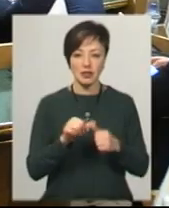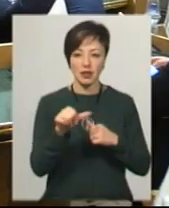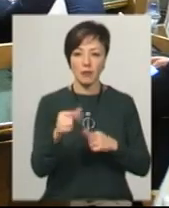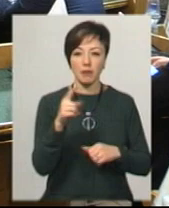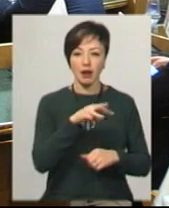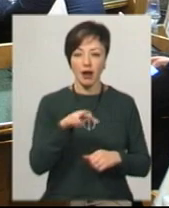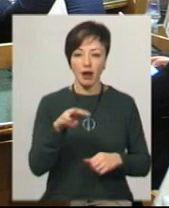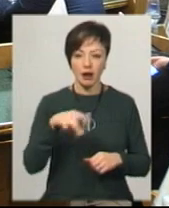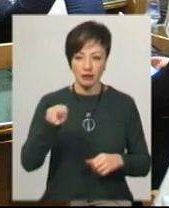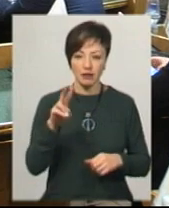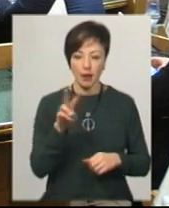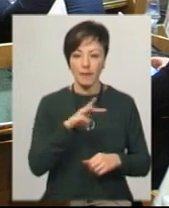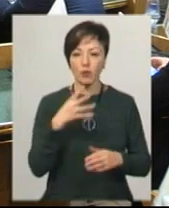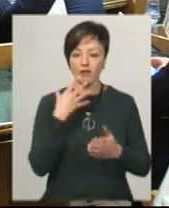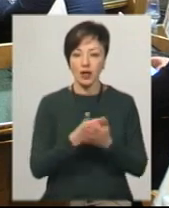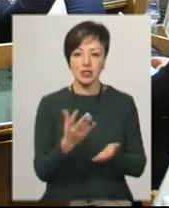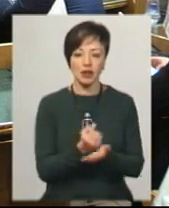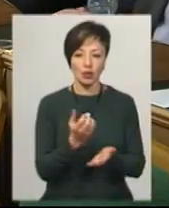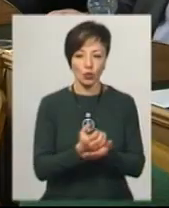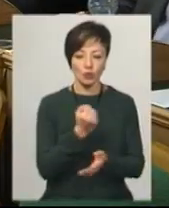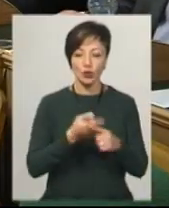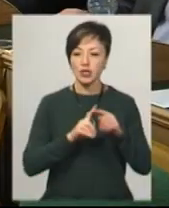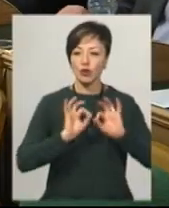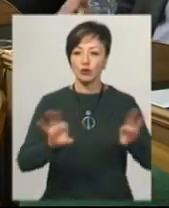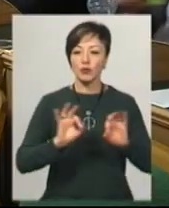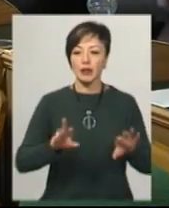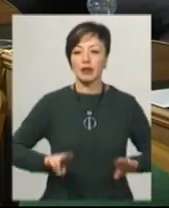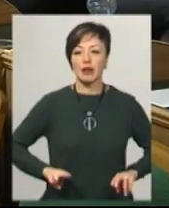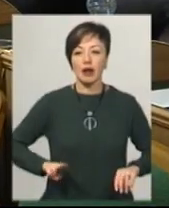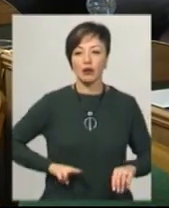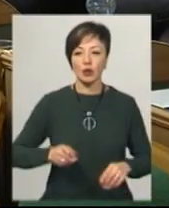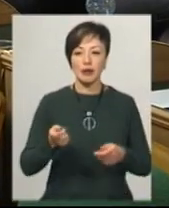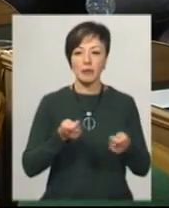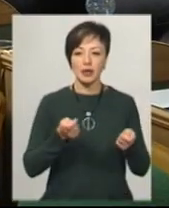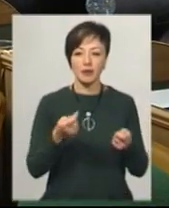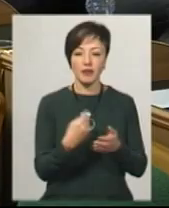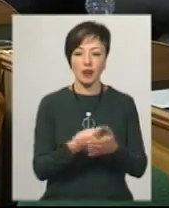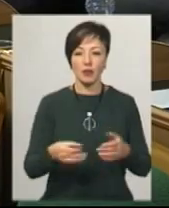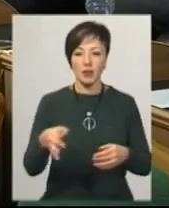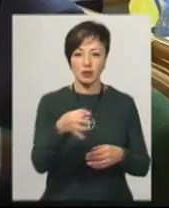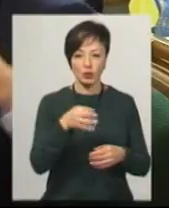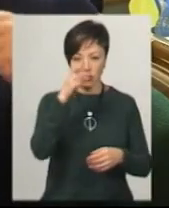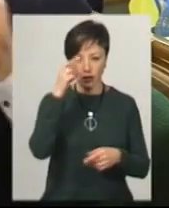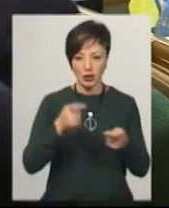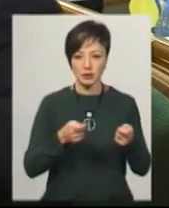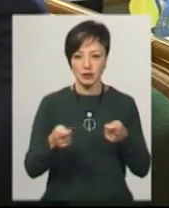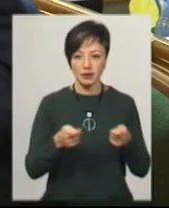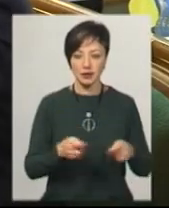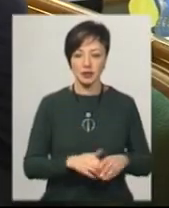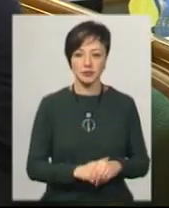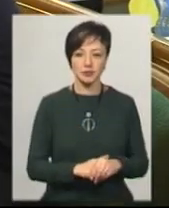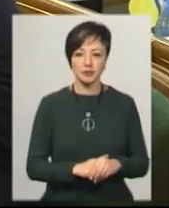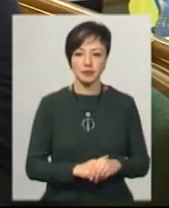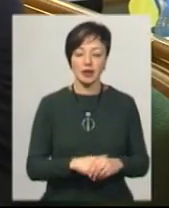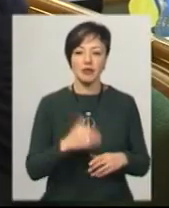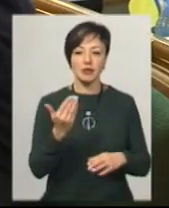мільярд 2 мільйони – власні надходження. Про це розповідає директор Департаменту фінансів Хмельницької обласної адміністрації Сергій Пенішкевич.